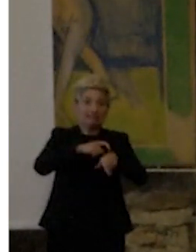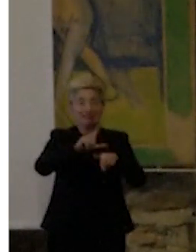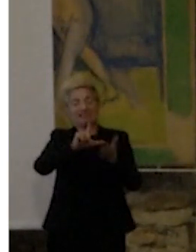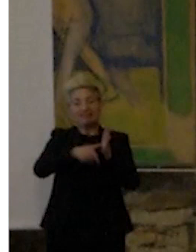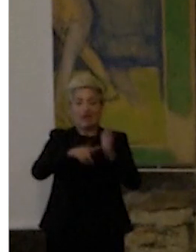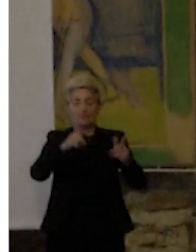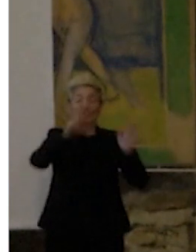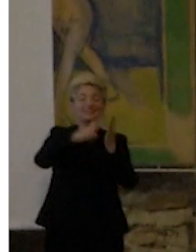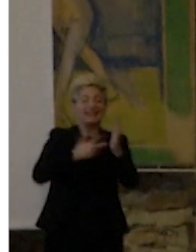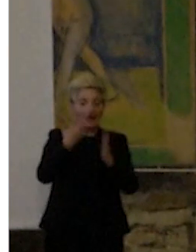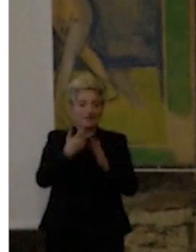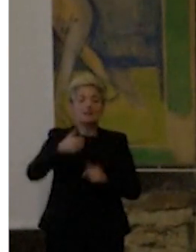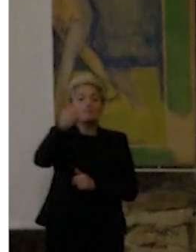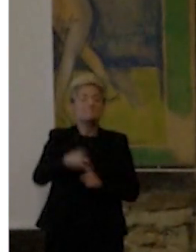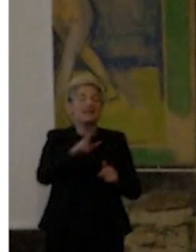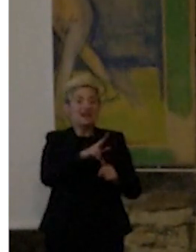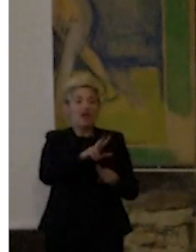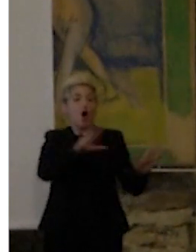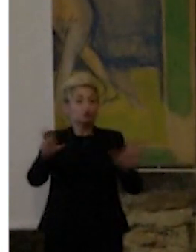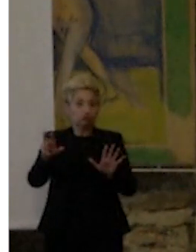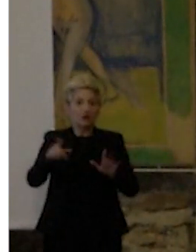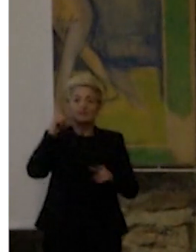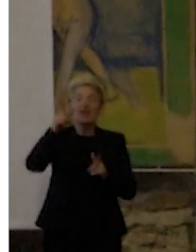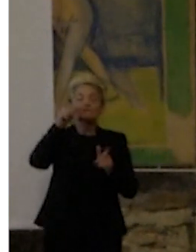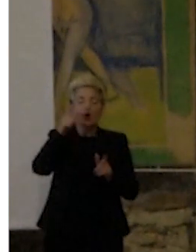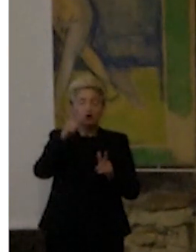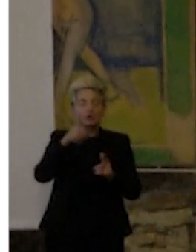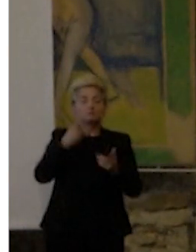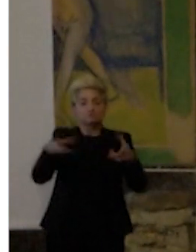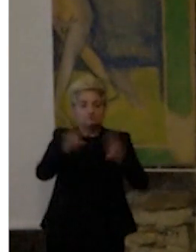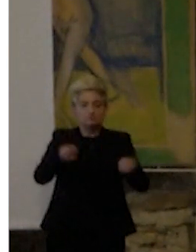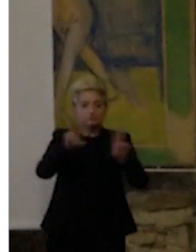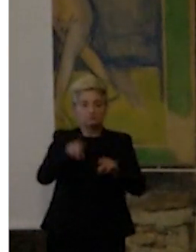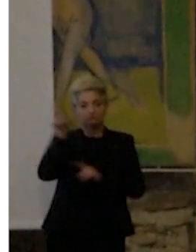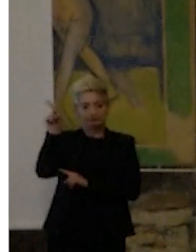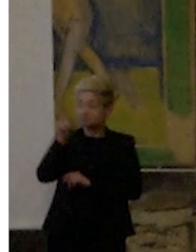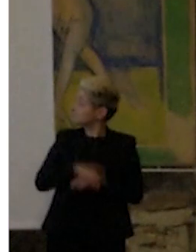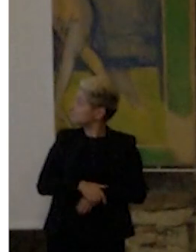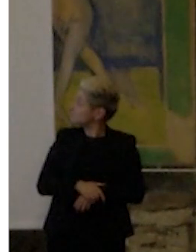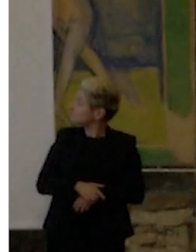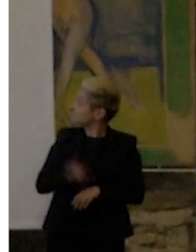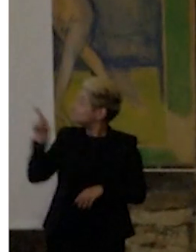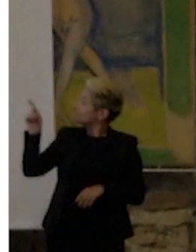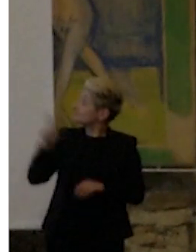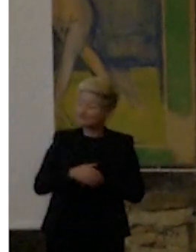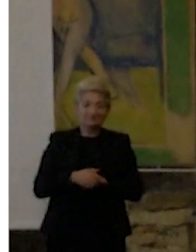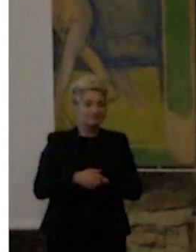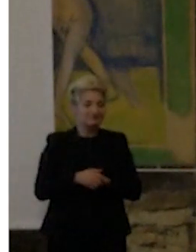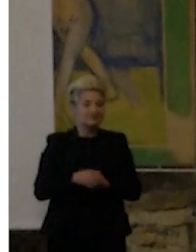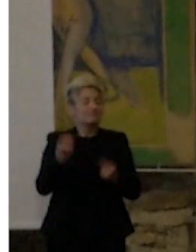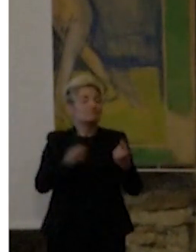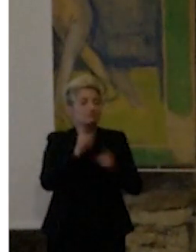circa 1800 erano fotografie che riproducevano questa cosa che avete visto prima. Questo è un altro laboratorio fatto